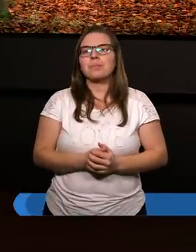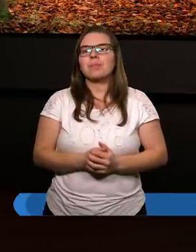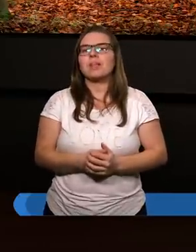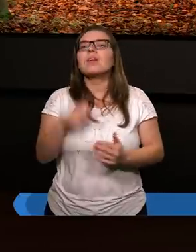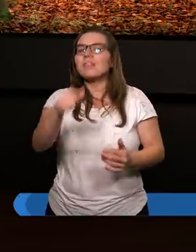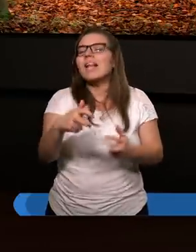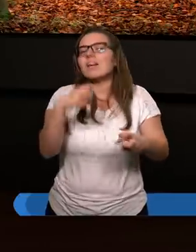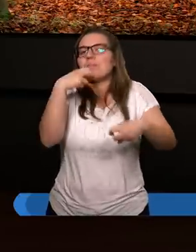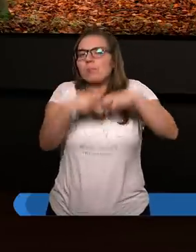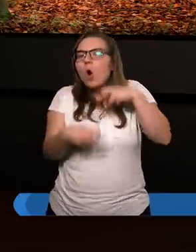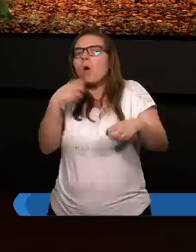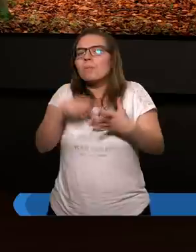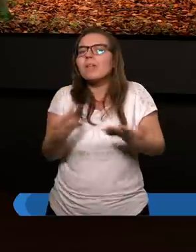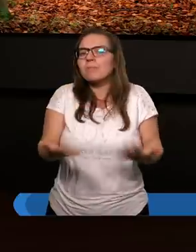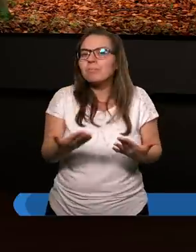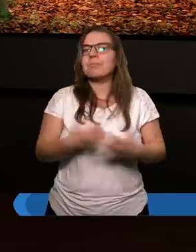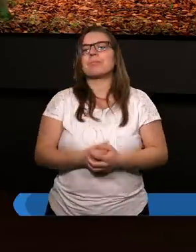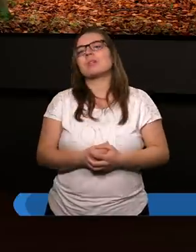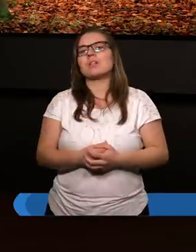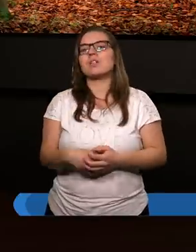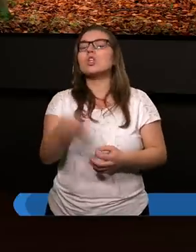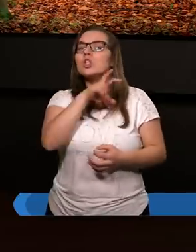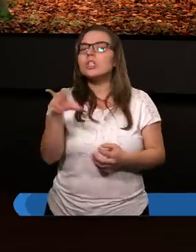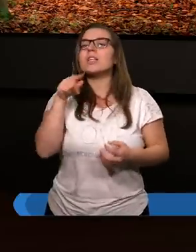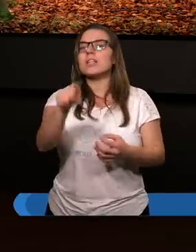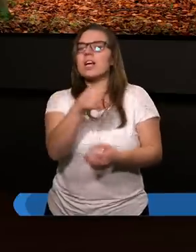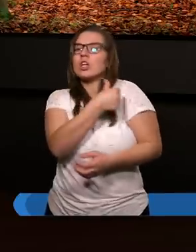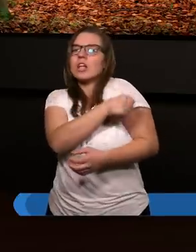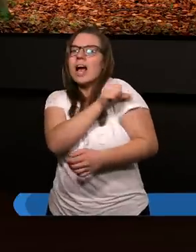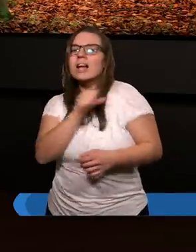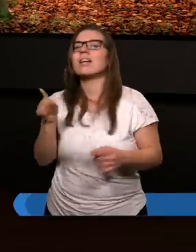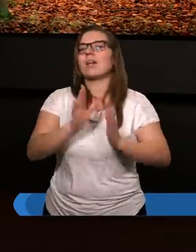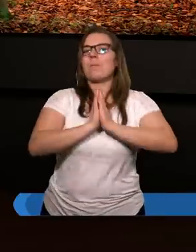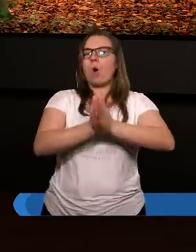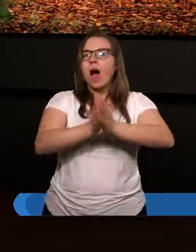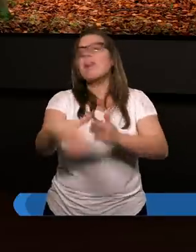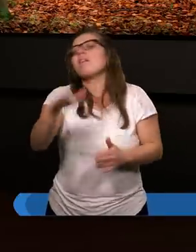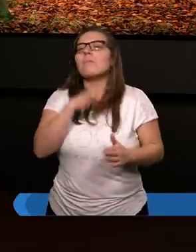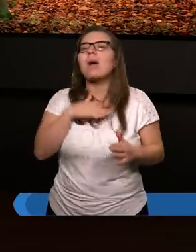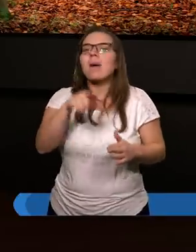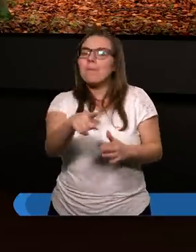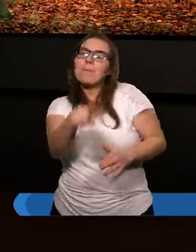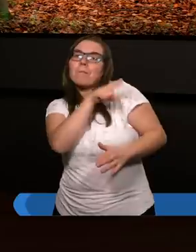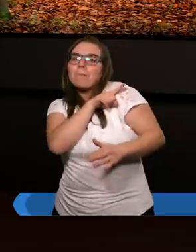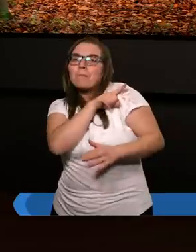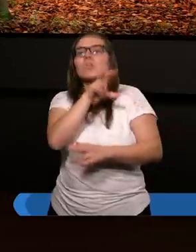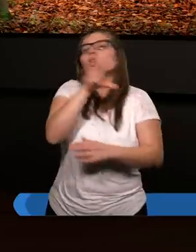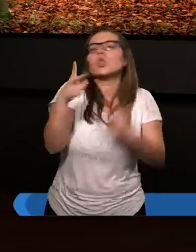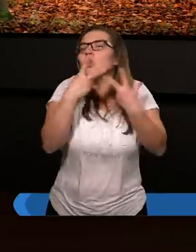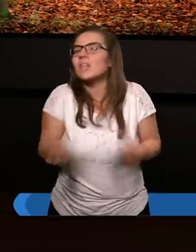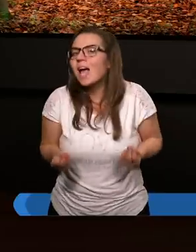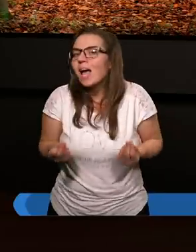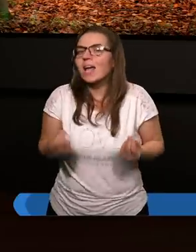Powstał problem, czy ci chrześcijanie z pogaństwa mają tego przestrzegać, czy nie.